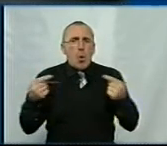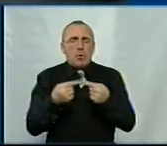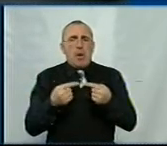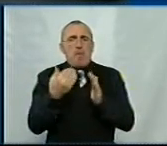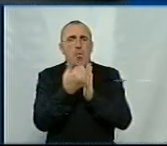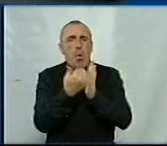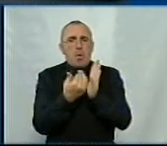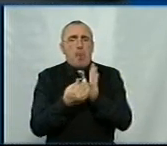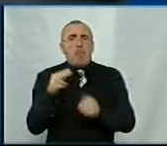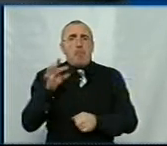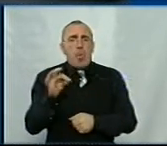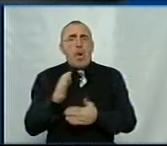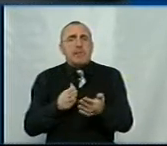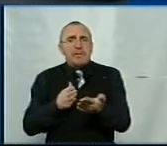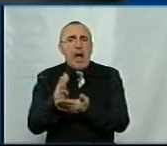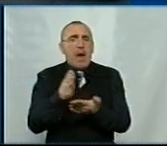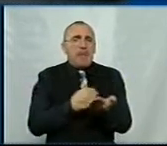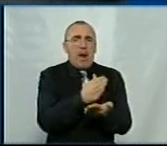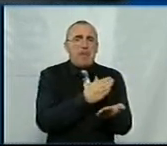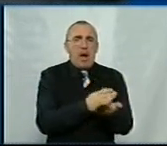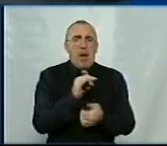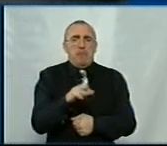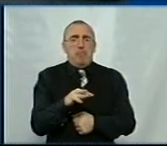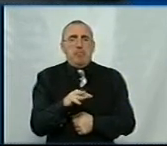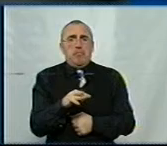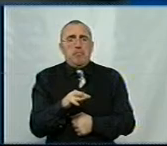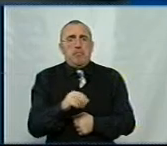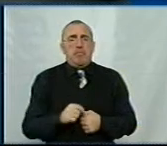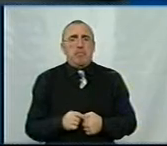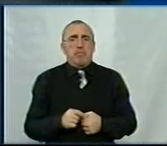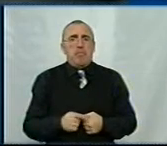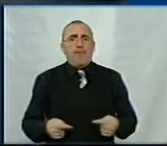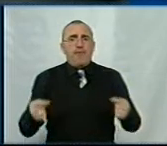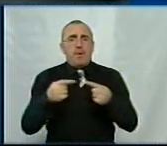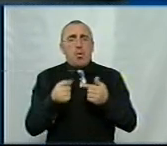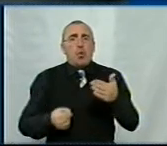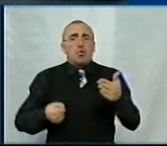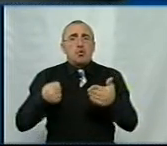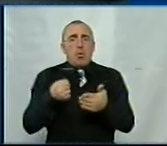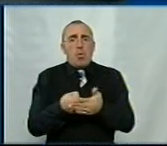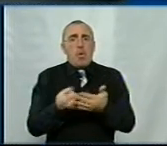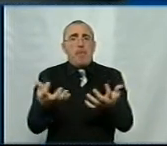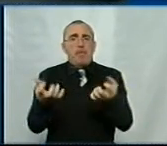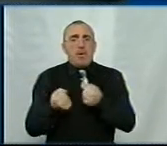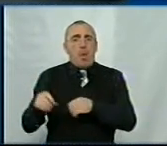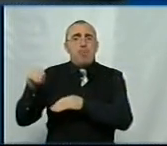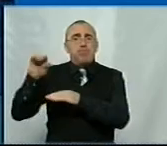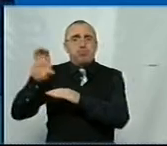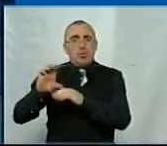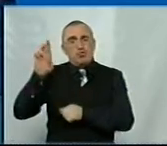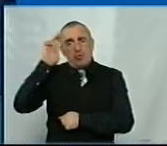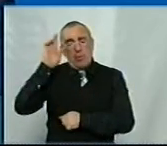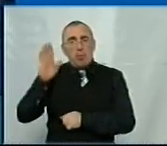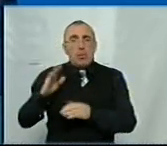програми по напрямкам відповідно до прийнятого бюджету. Ми